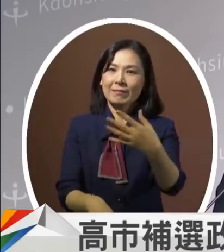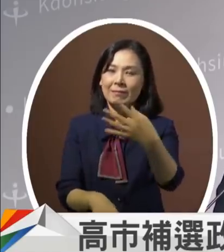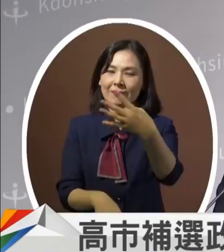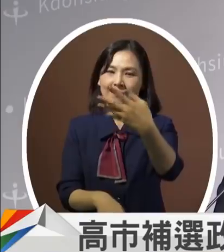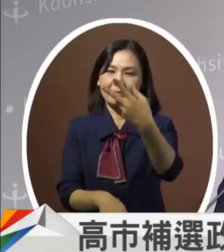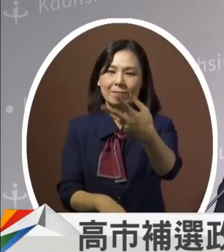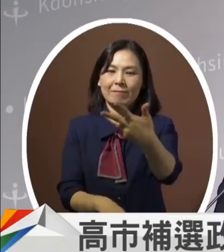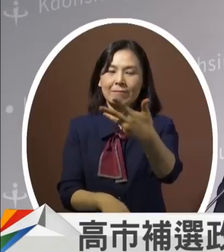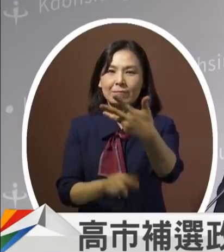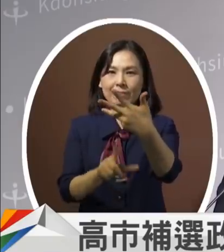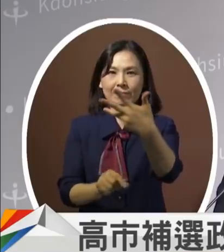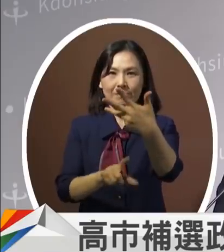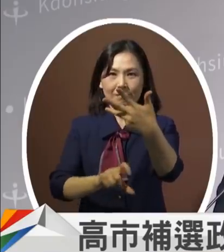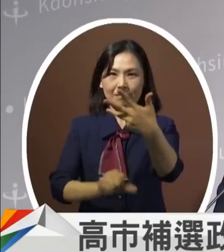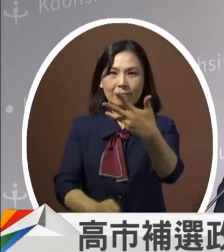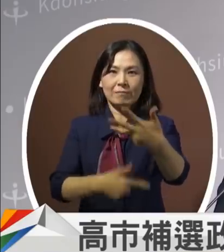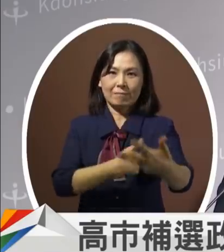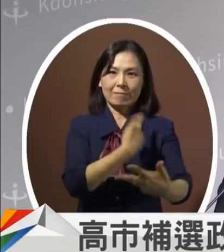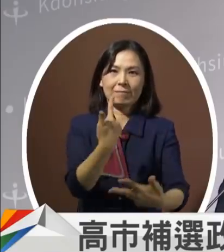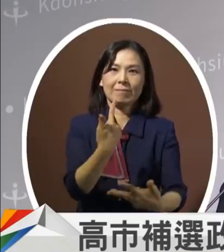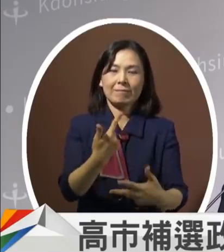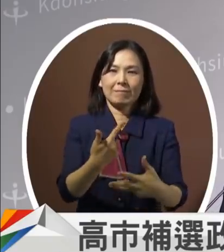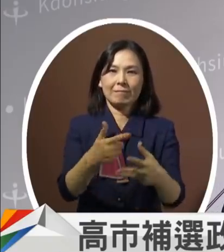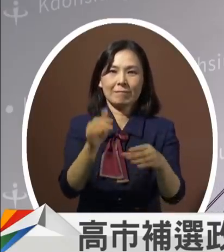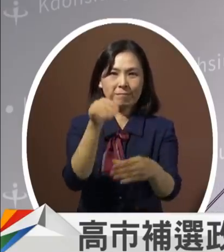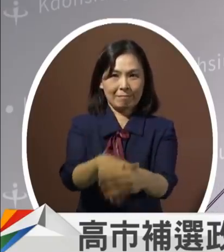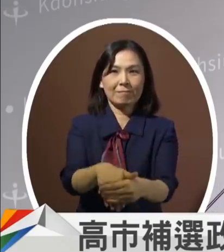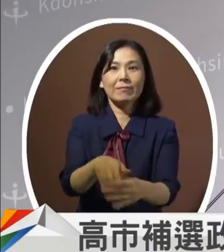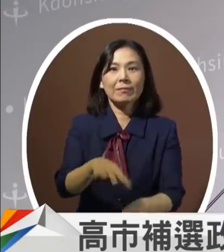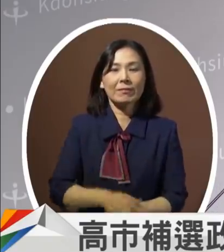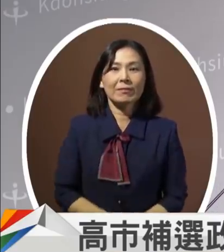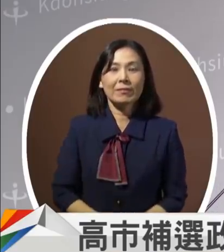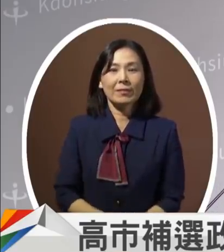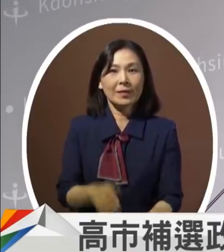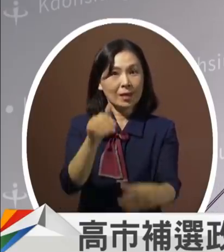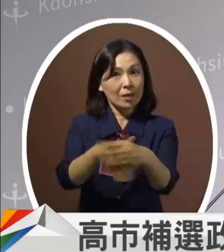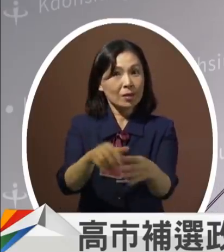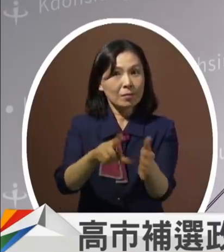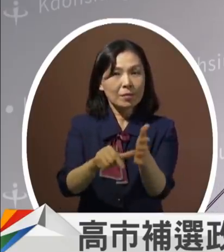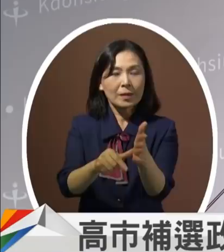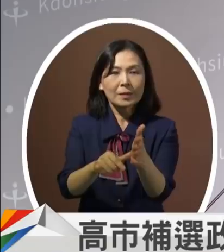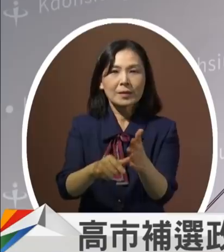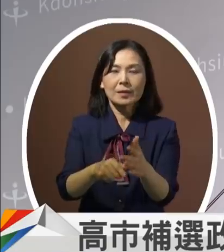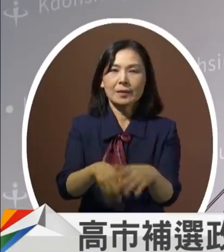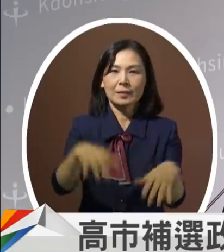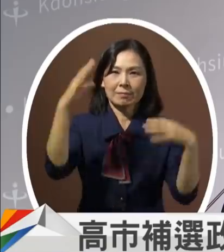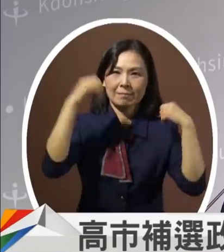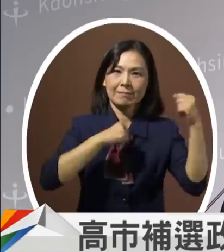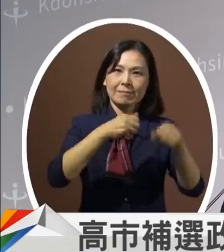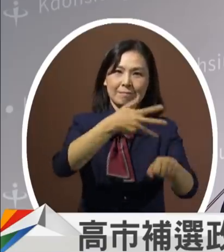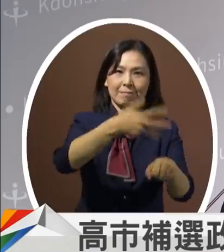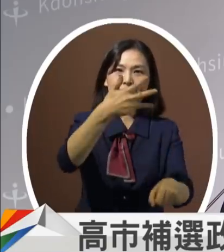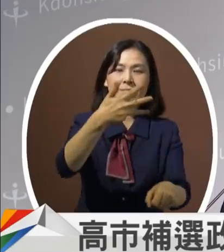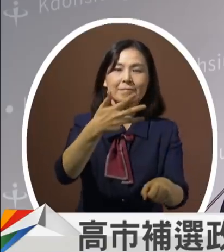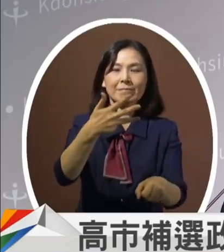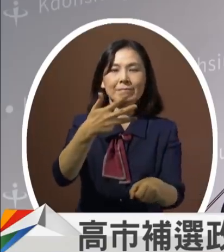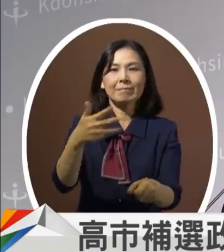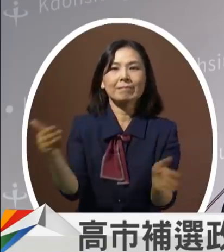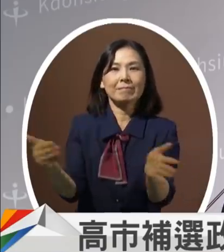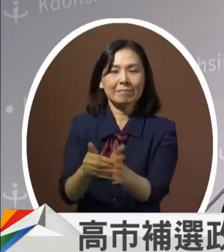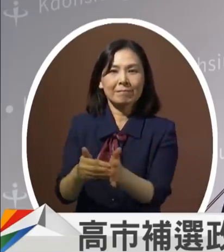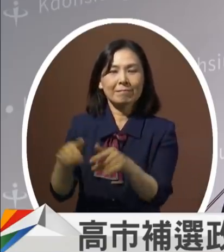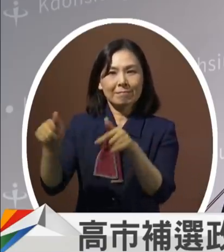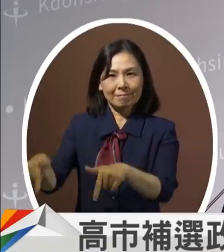15日星期六举行投票时间从上午8点开始